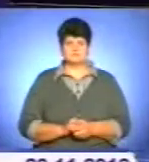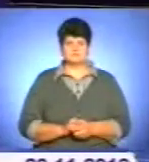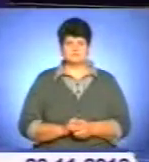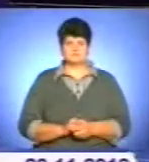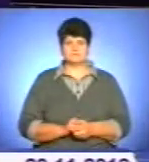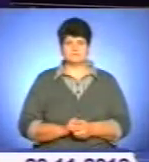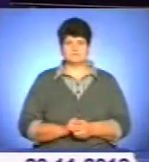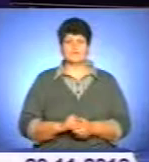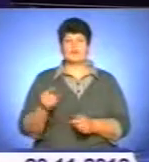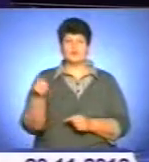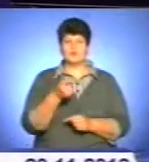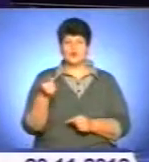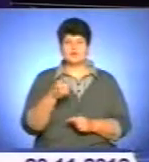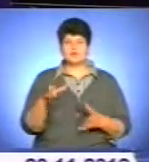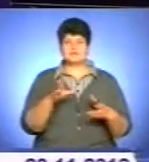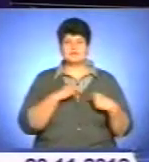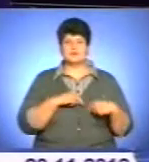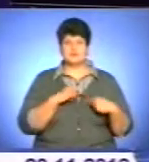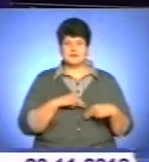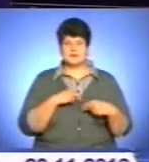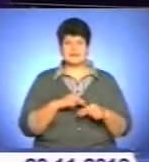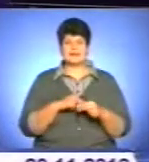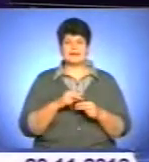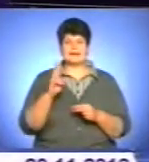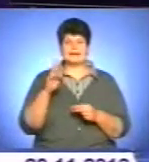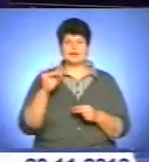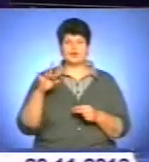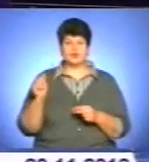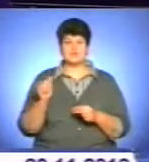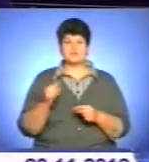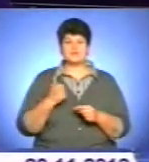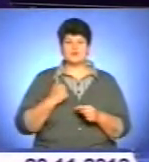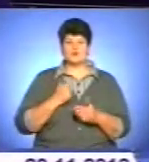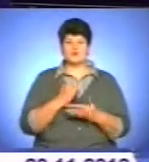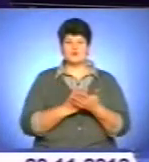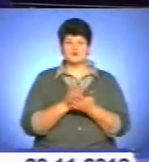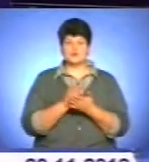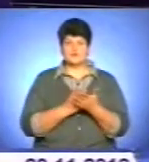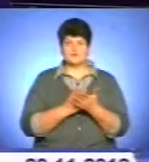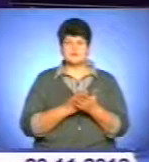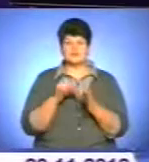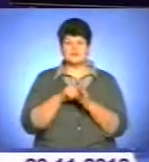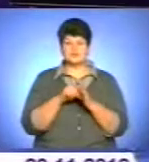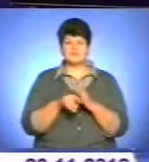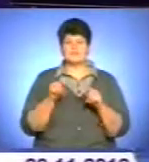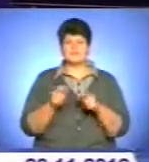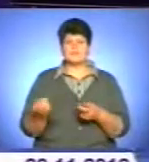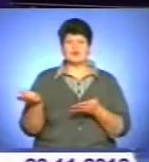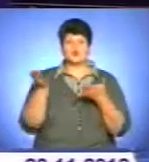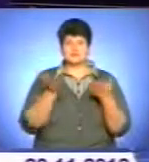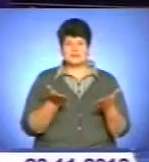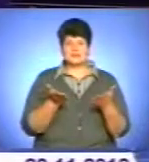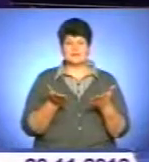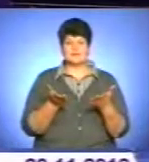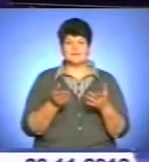У Тернополі співробітники кінологічного центру та військовослужбовці батальйону внутрішніх військ запросили у гості вихованців